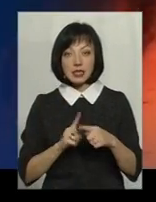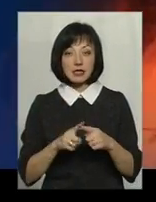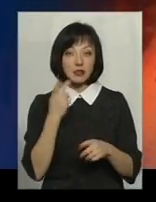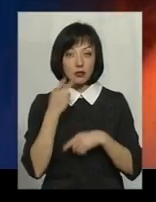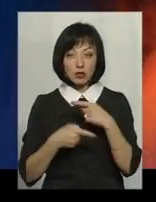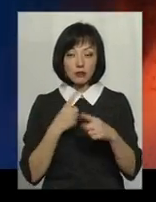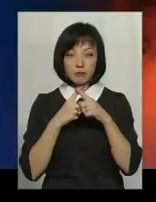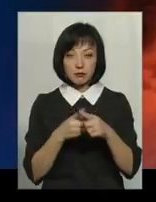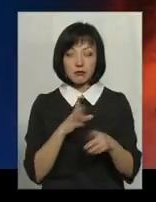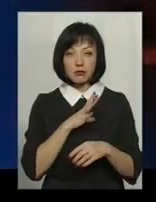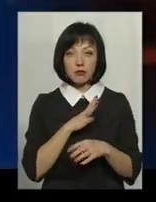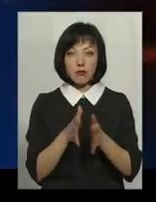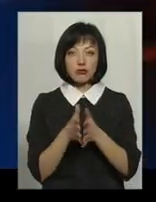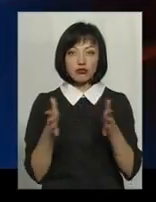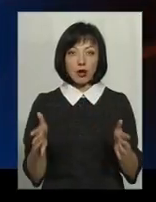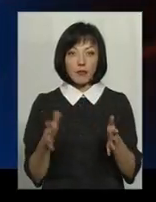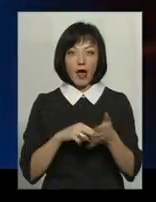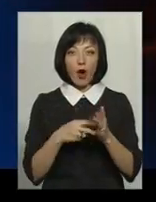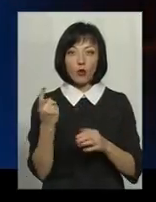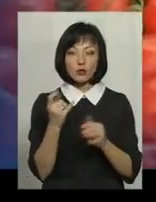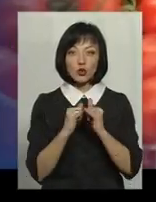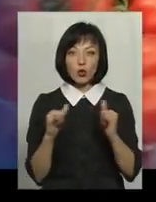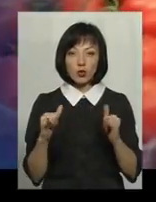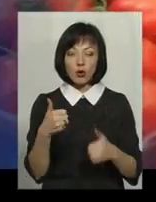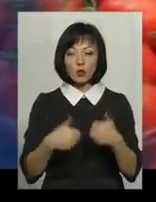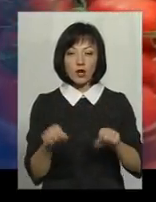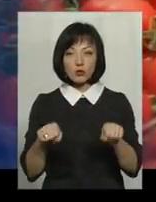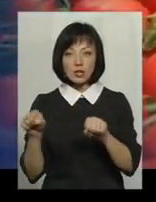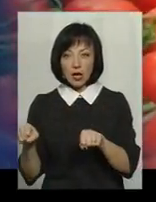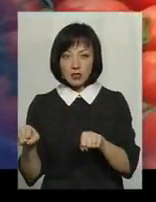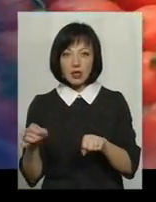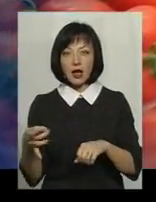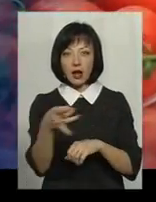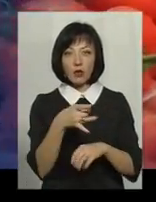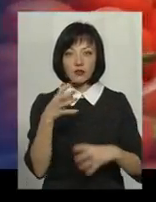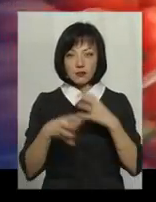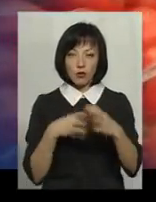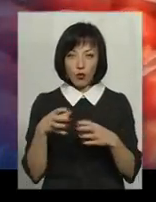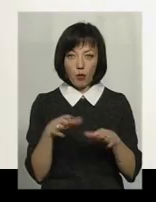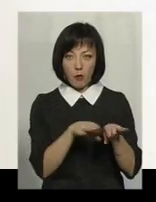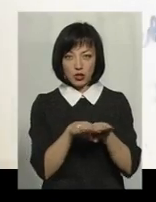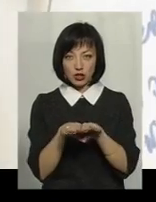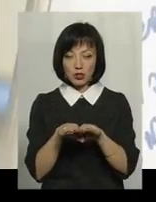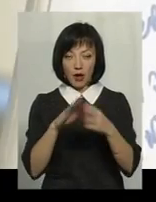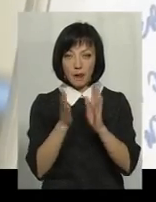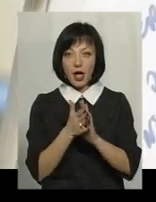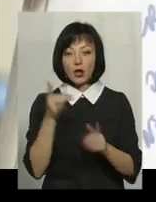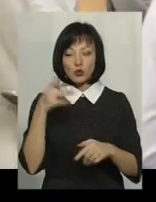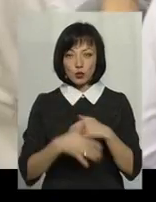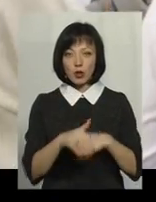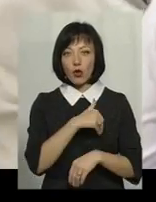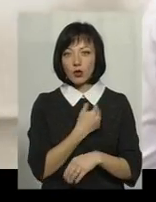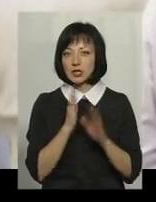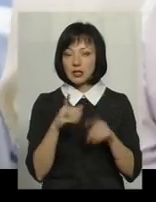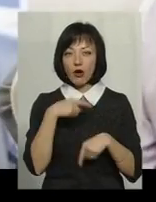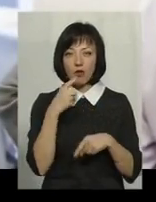супроводжувалося масштабним економічним розвитком, конкуренто-здатністю і регіону в світовому масштабі. Тому ми зрозуміли, що хочемо не